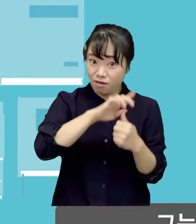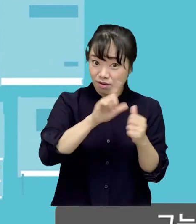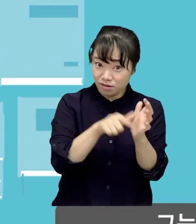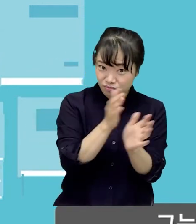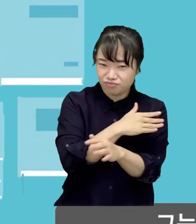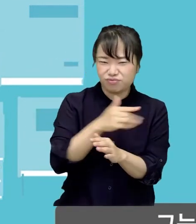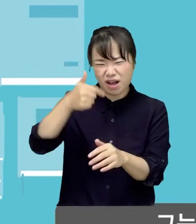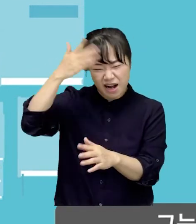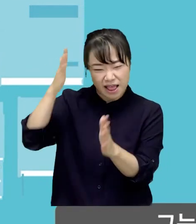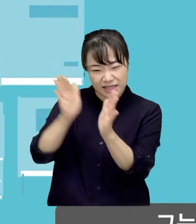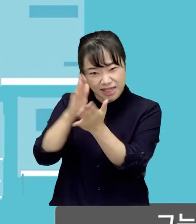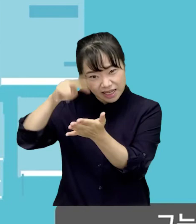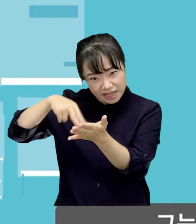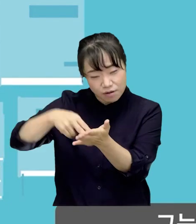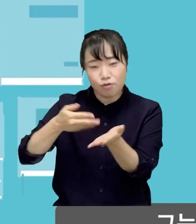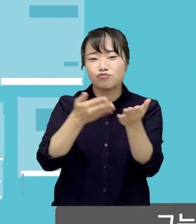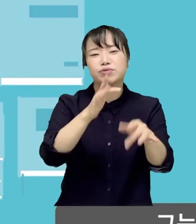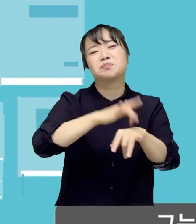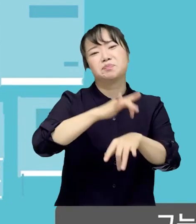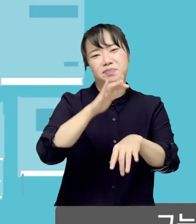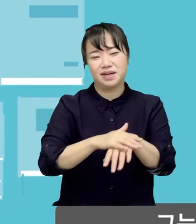시절부터 고전을 읽어주었다.